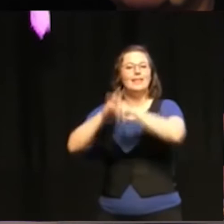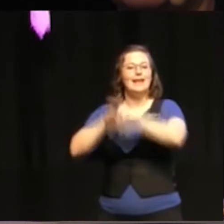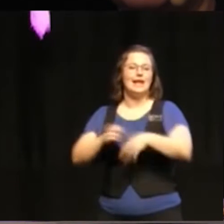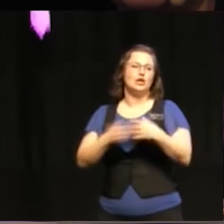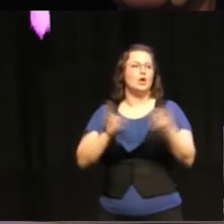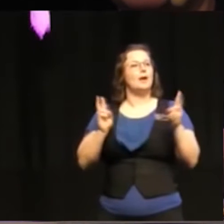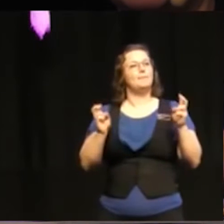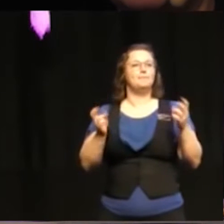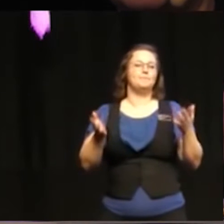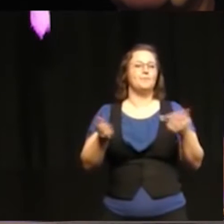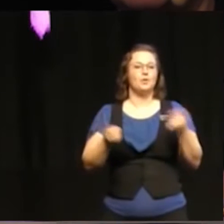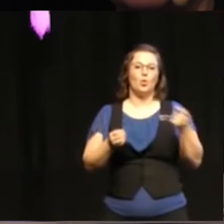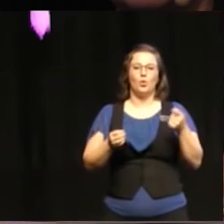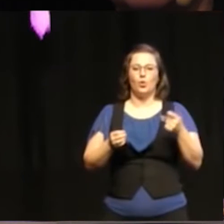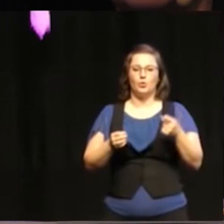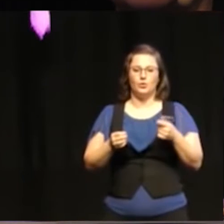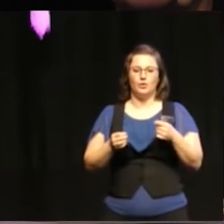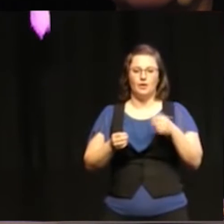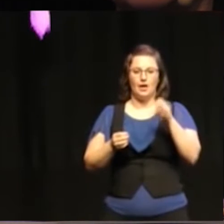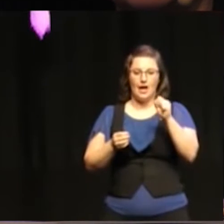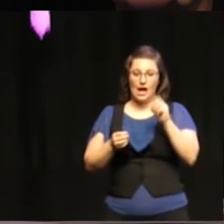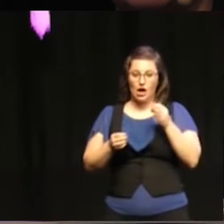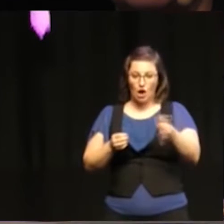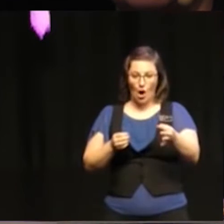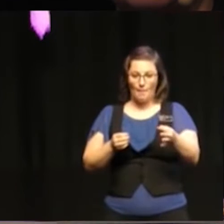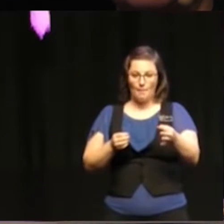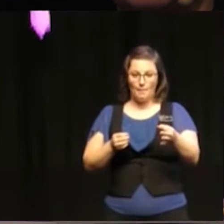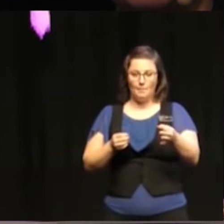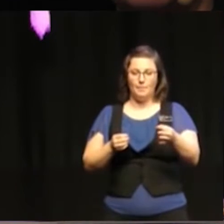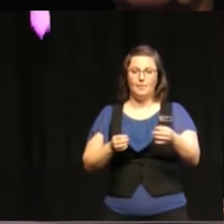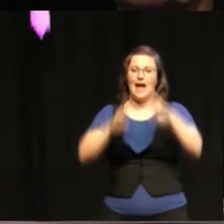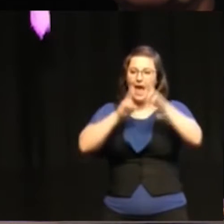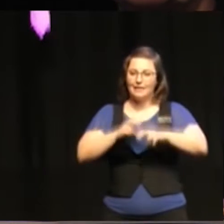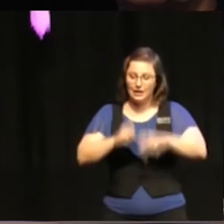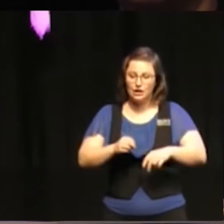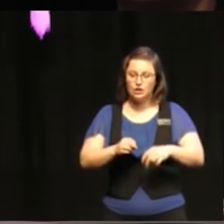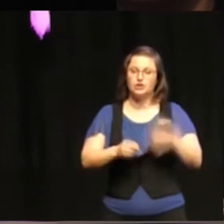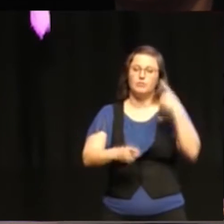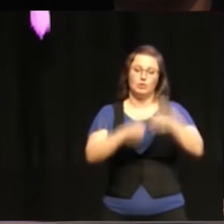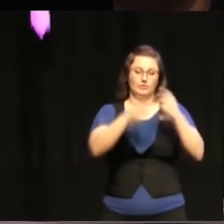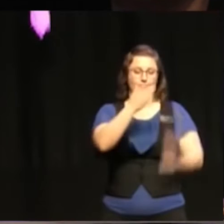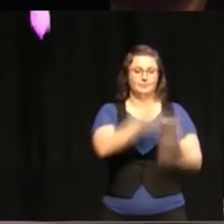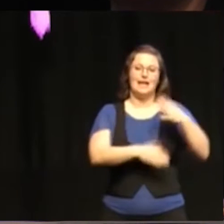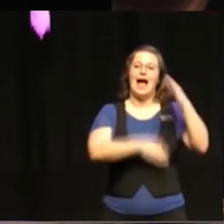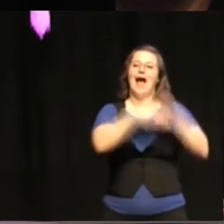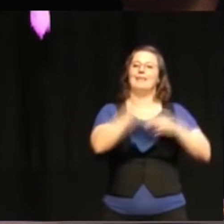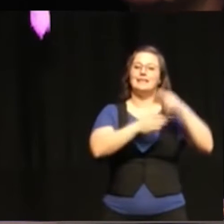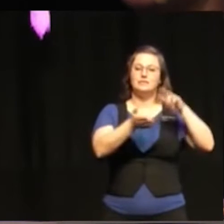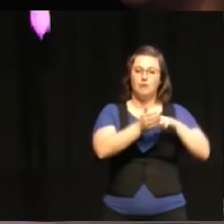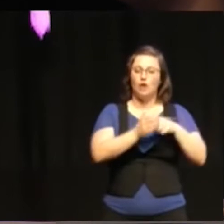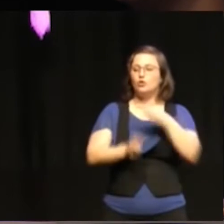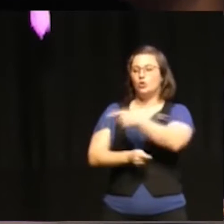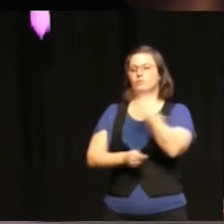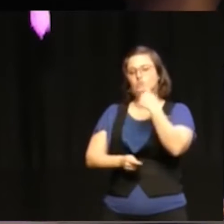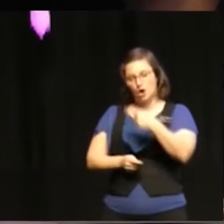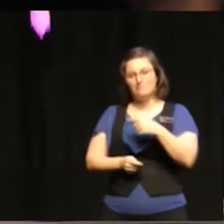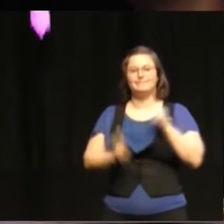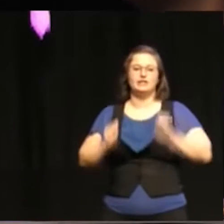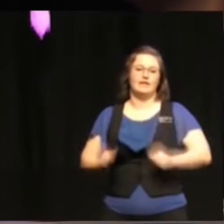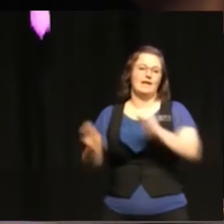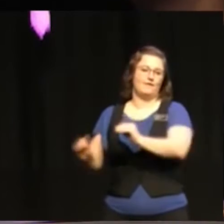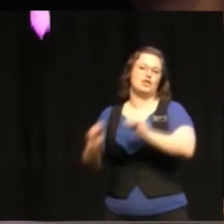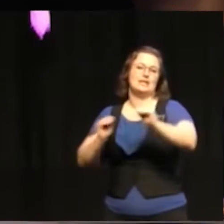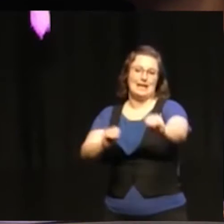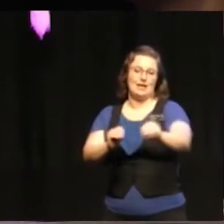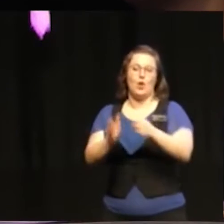gapanalys och sedan ta fram en handlingsplan, de har precis meddelat att det kommer försenas lite grann. det är